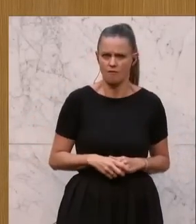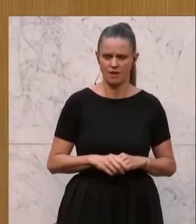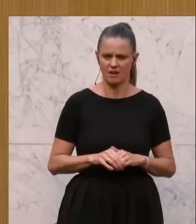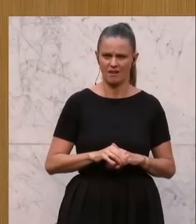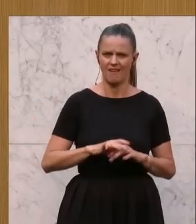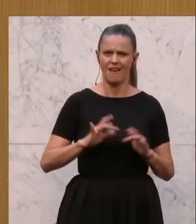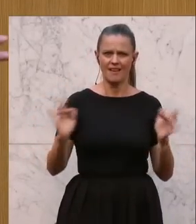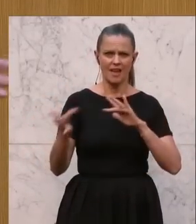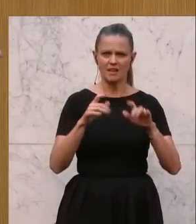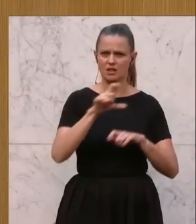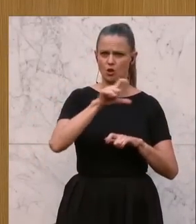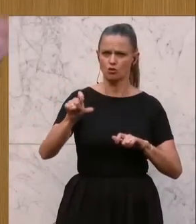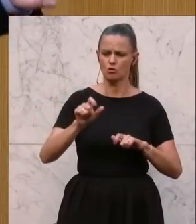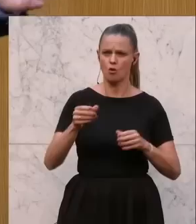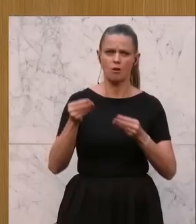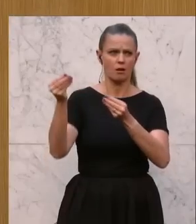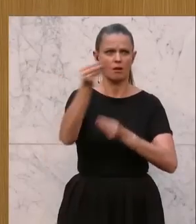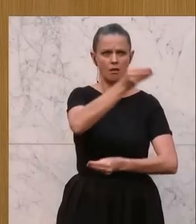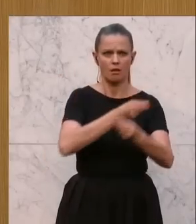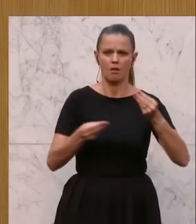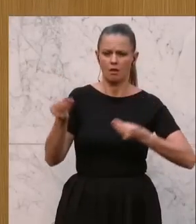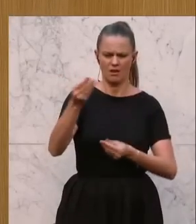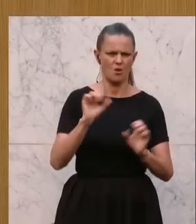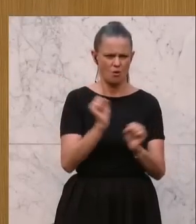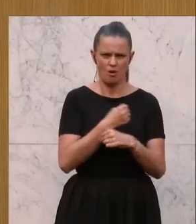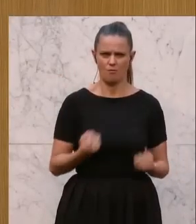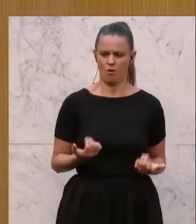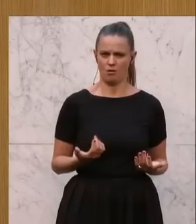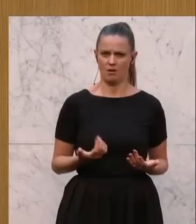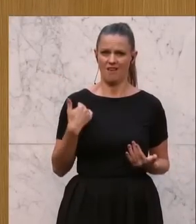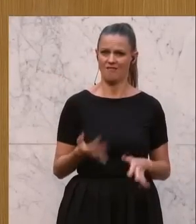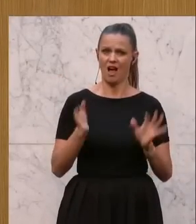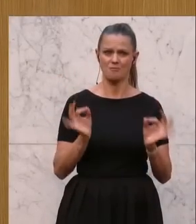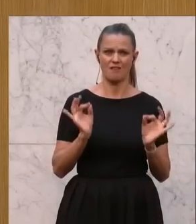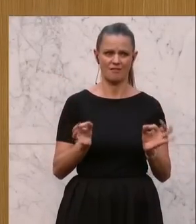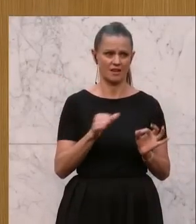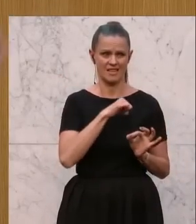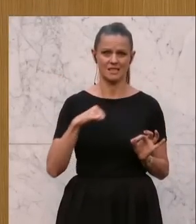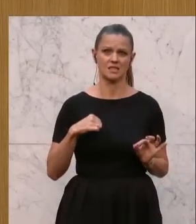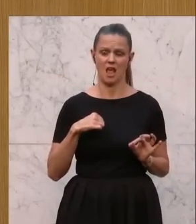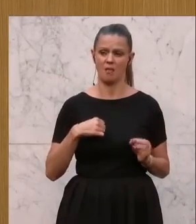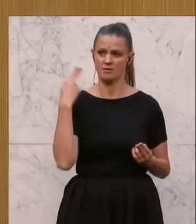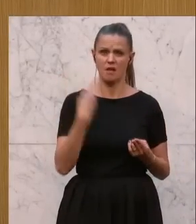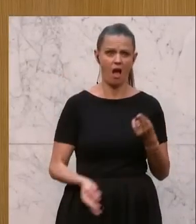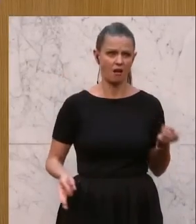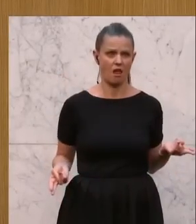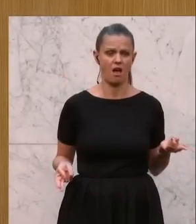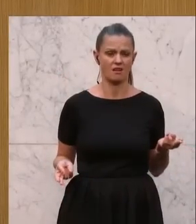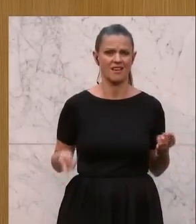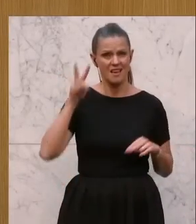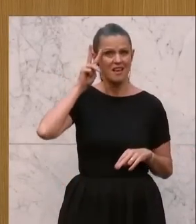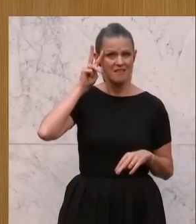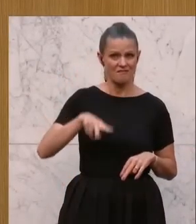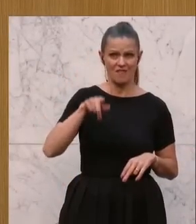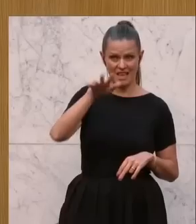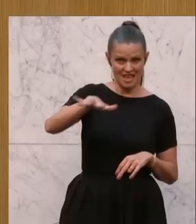Gegenseitige Schulzuweisungen bringen uns ja nicht weiter. An sich war das ja eine perfekte Selbstanklage, wenn man sieht, was die Wiener